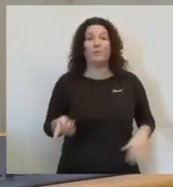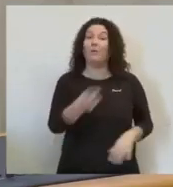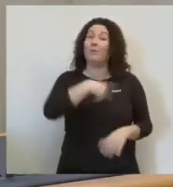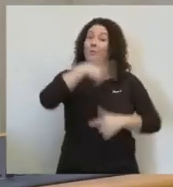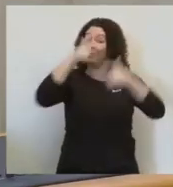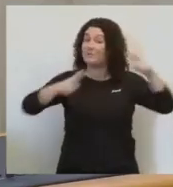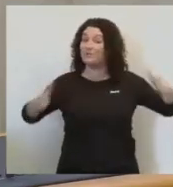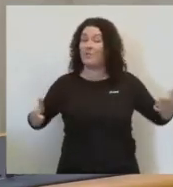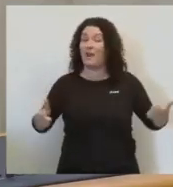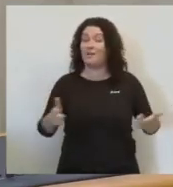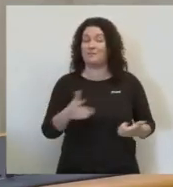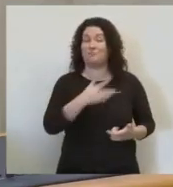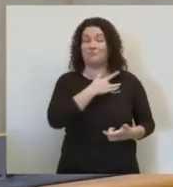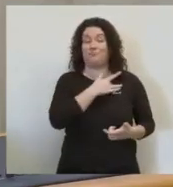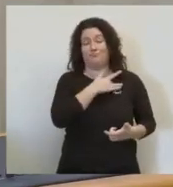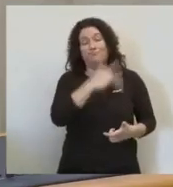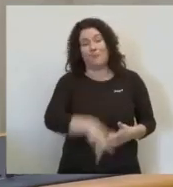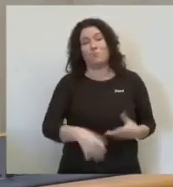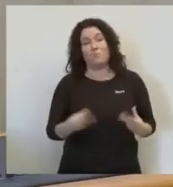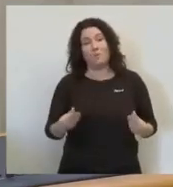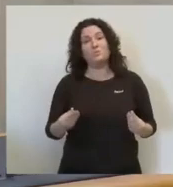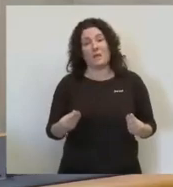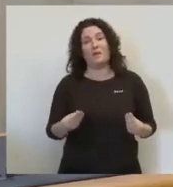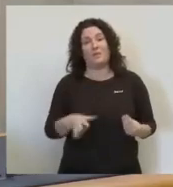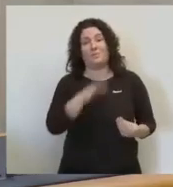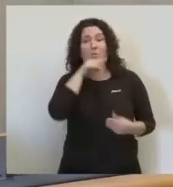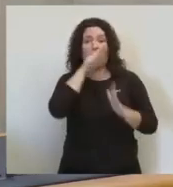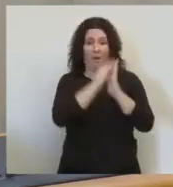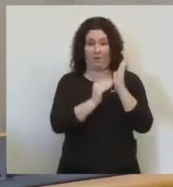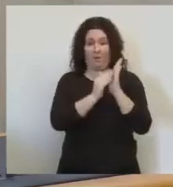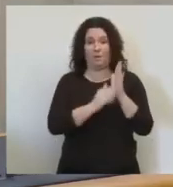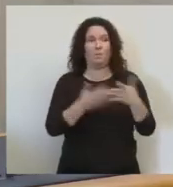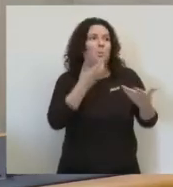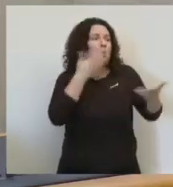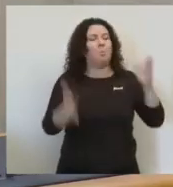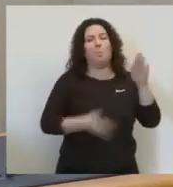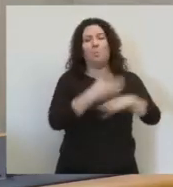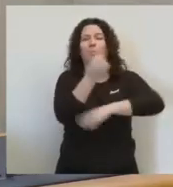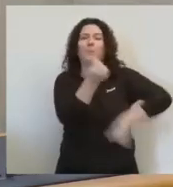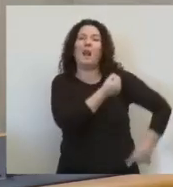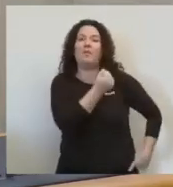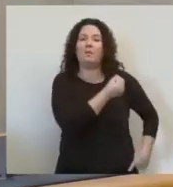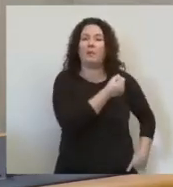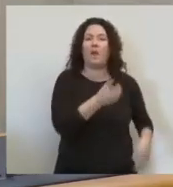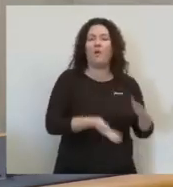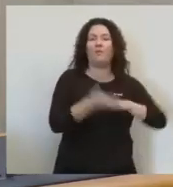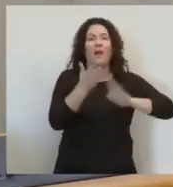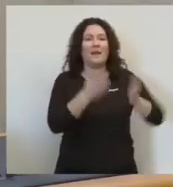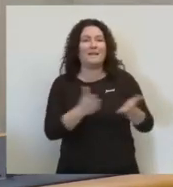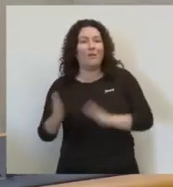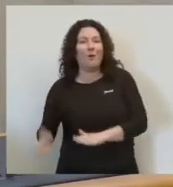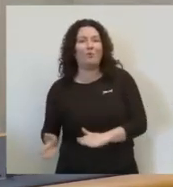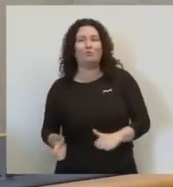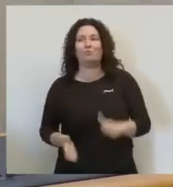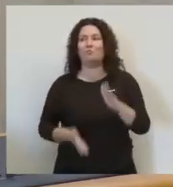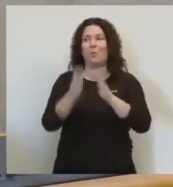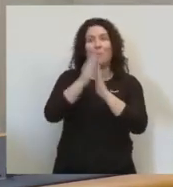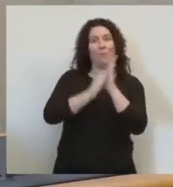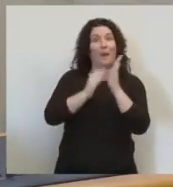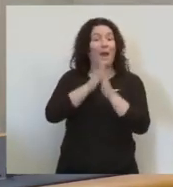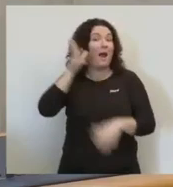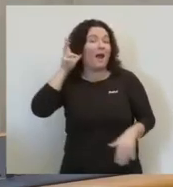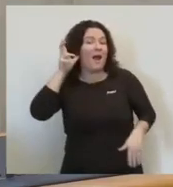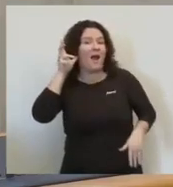no parlants són massa tolerants. Però és que resulta que si este Nadal volíem anar amb els nostres fills i filles a veure una pel·lícula al cine en valencià,